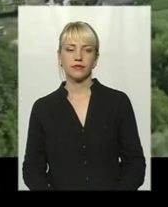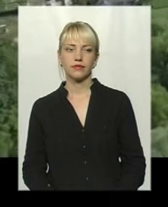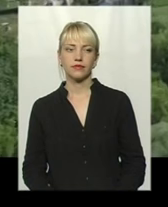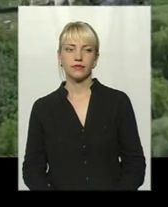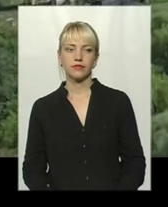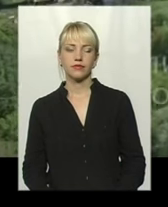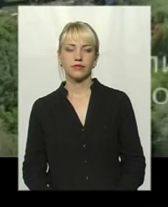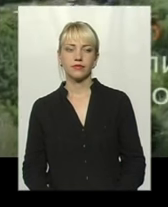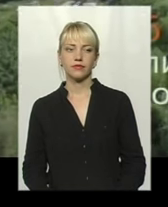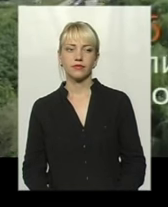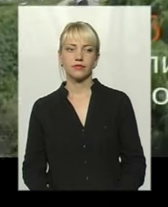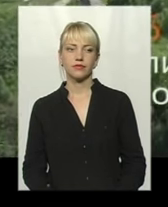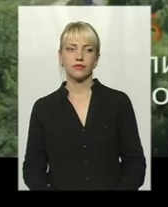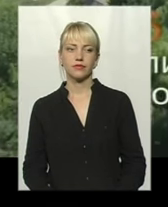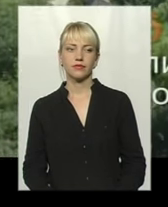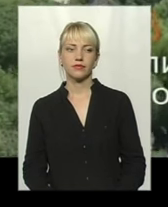ПОДПИШИЛЬ.